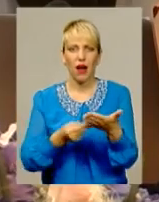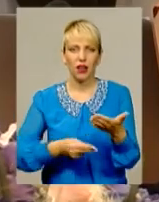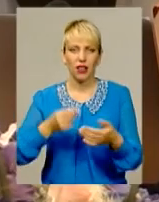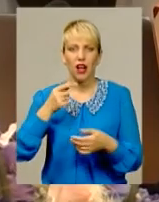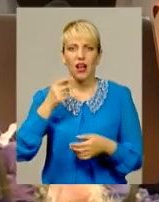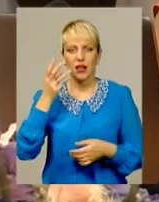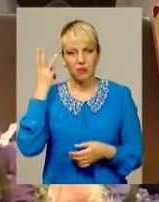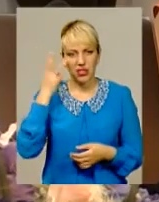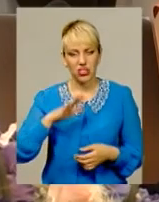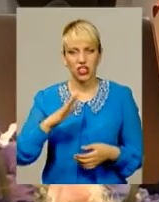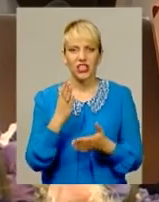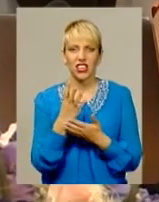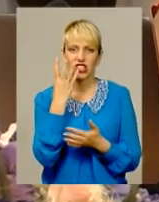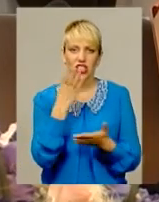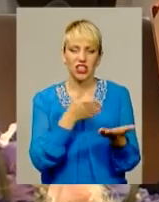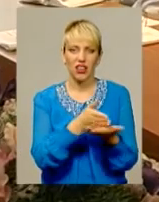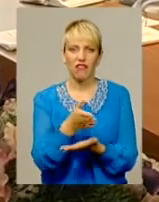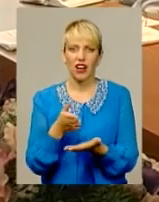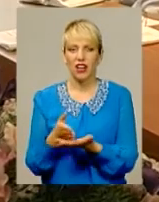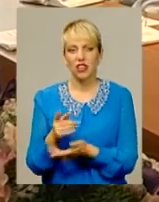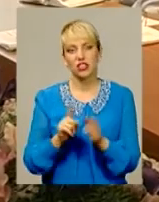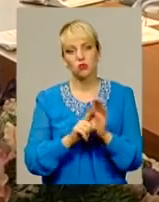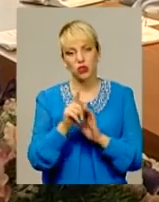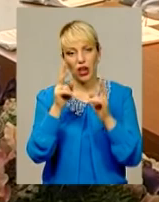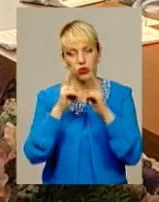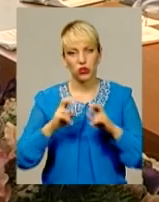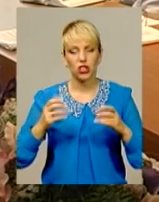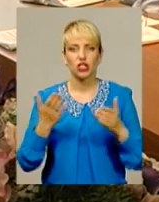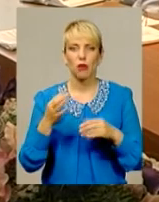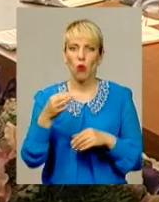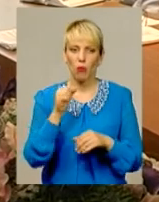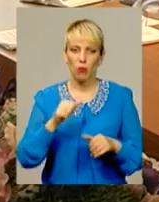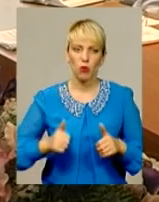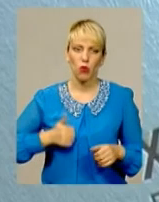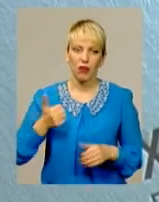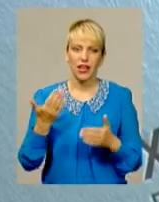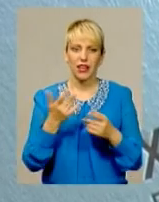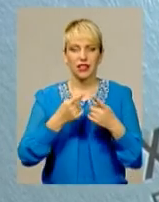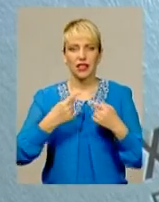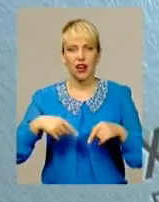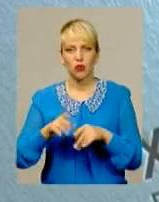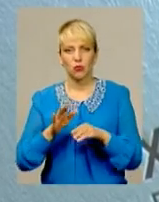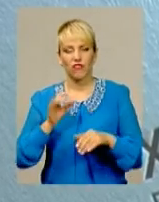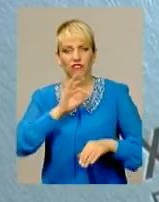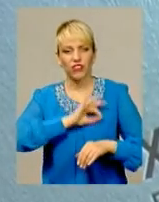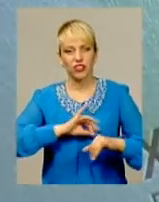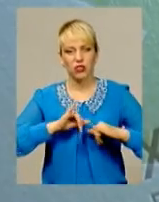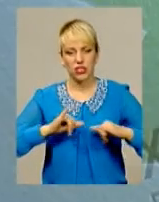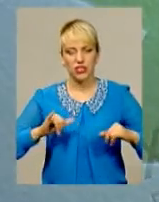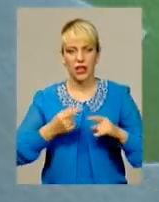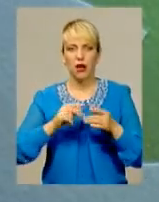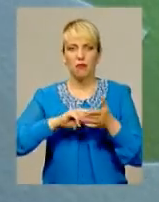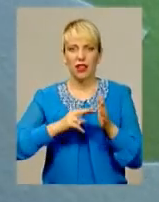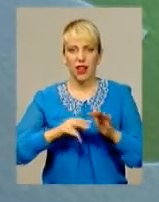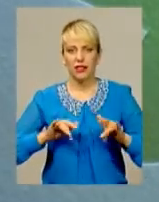варіанти логотипу. Спочатку розробники досліджували, чим область може похвалитись і які галузі вигідно розвивати. Це так званий план